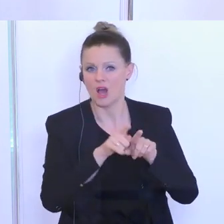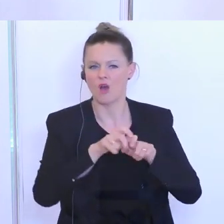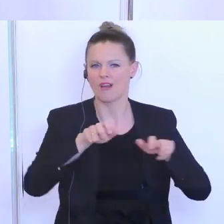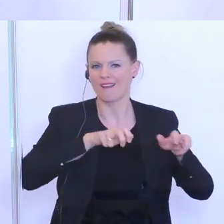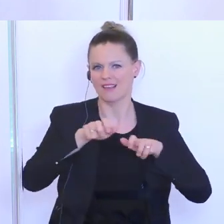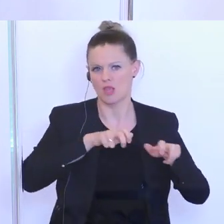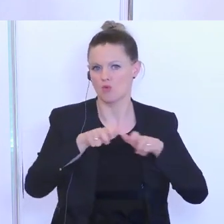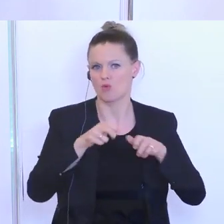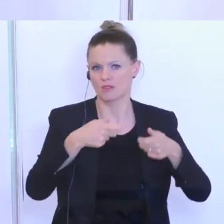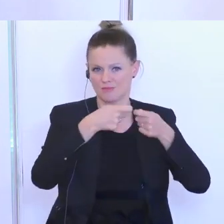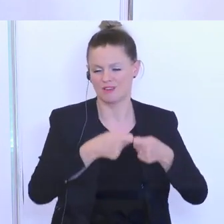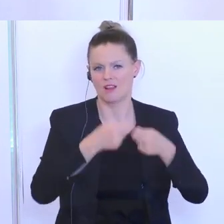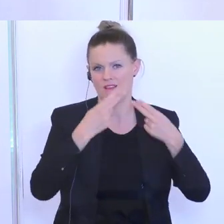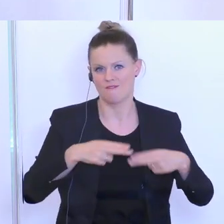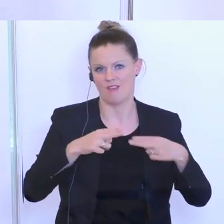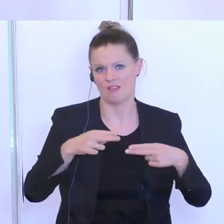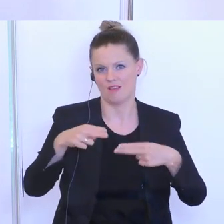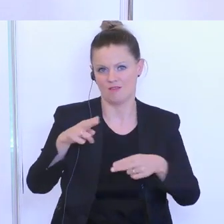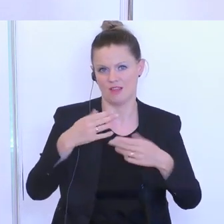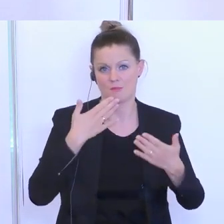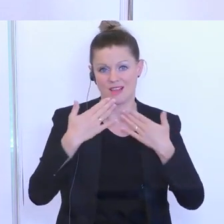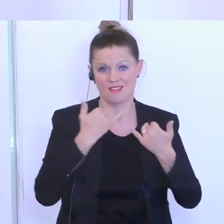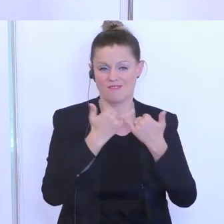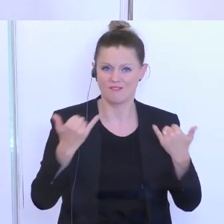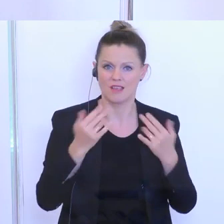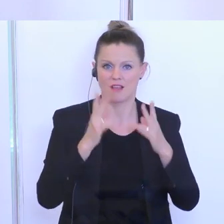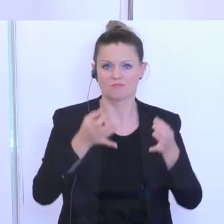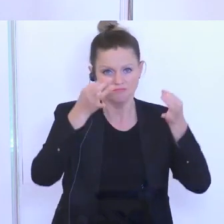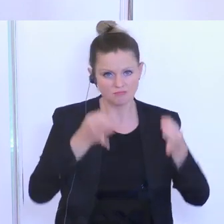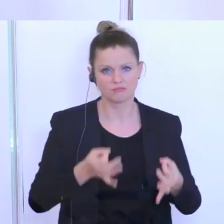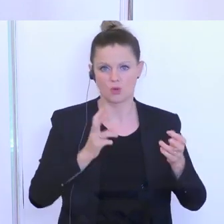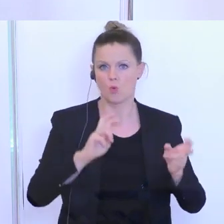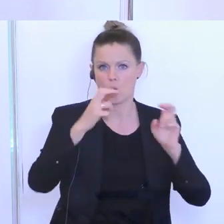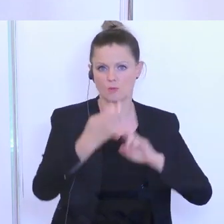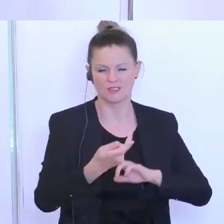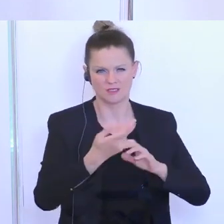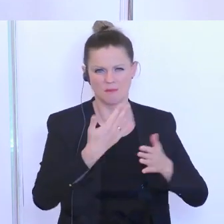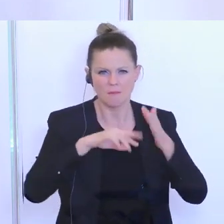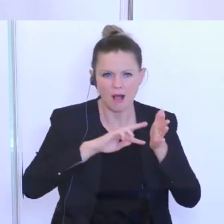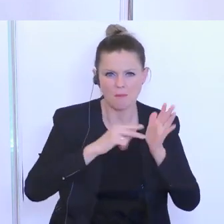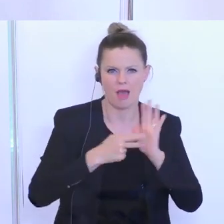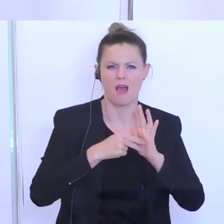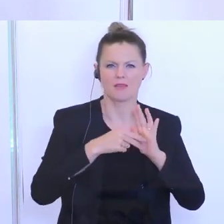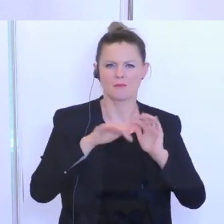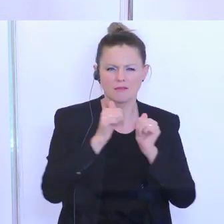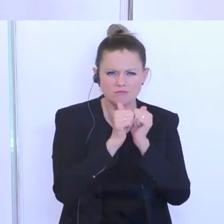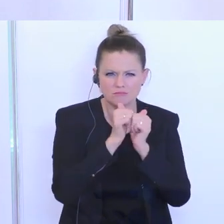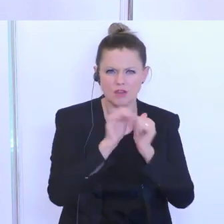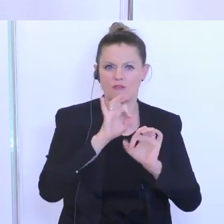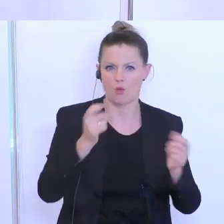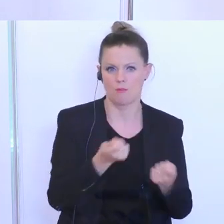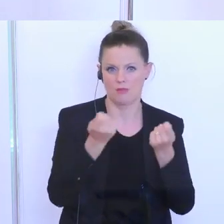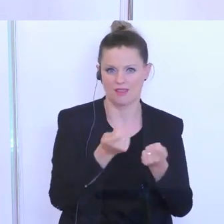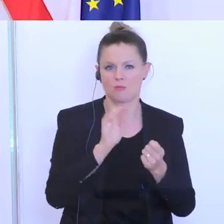Regierungsmitgliedern weiterberaten, wie man das schnellstmöglich so fertig machen kann, dass dann Planbarkeit und Berechenbarkeit für die Betriebe und deren